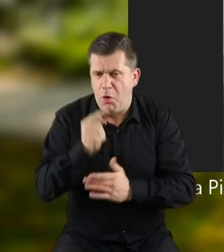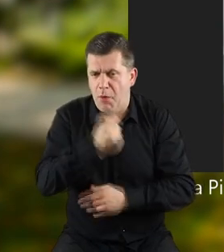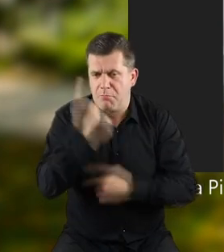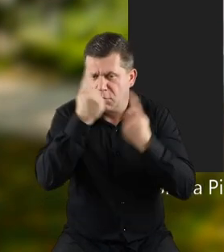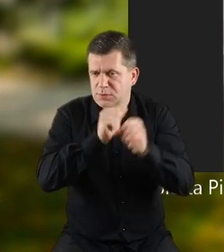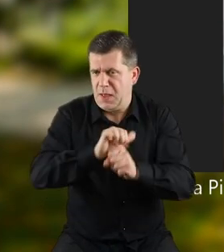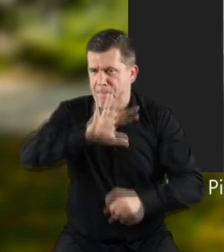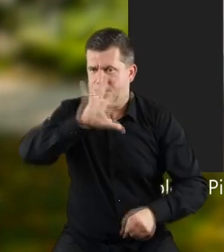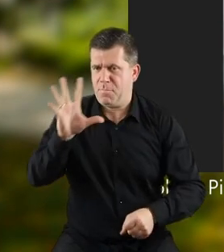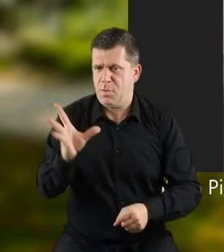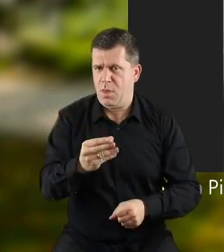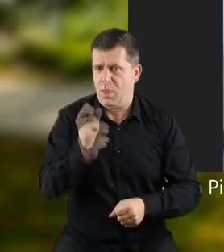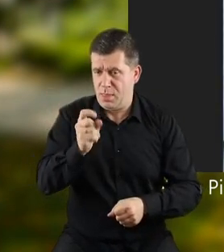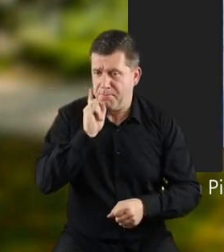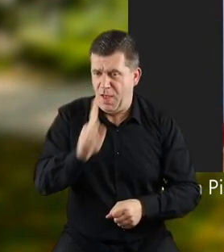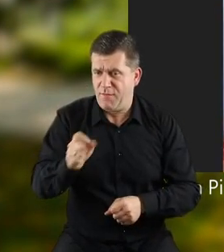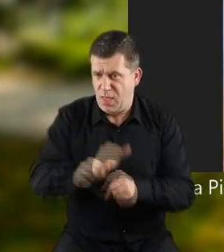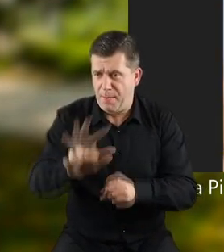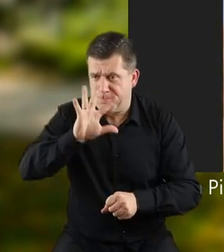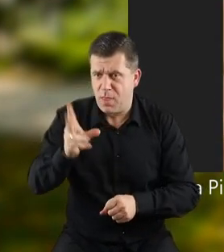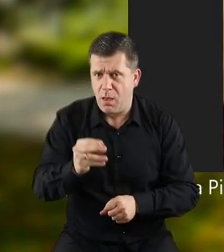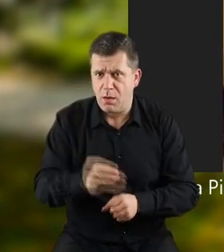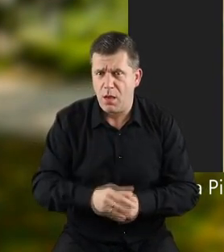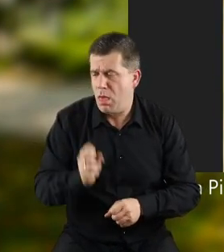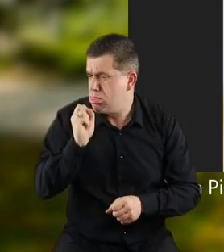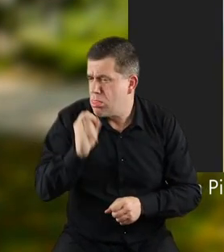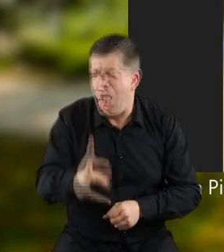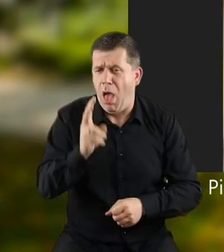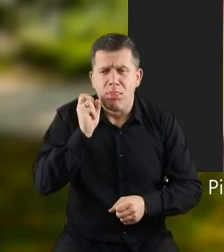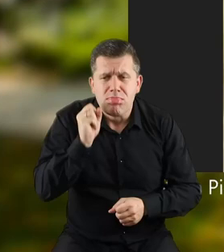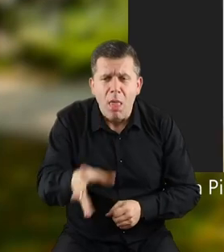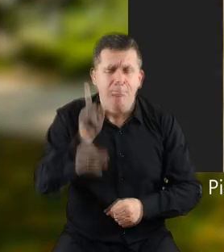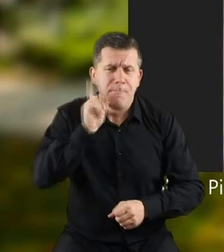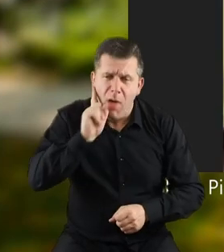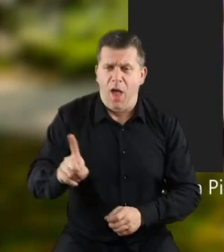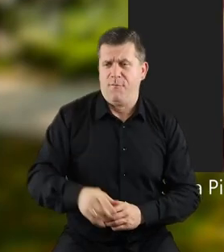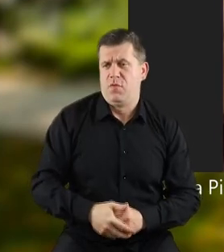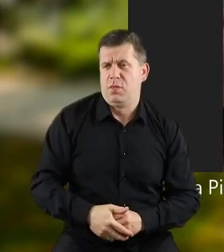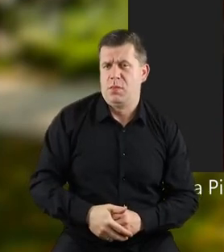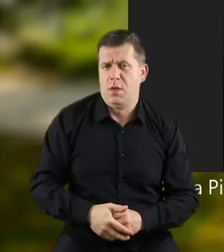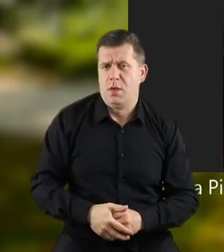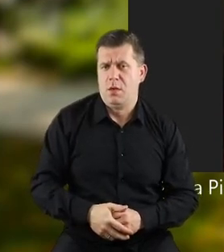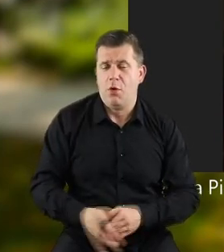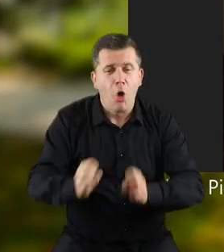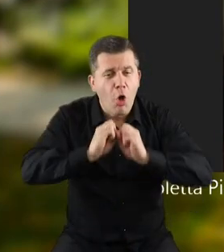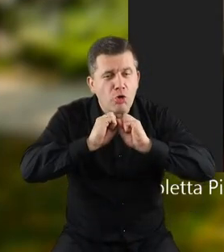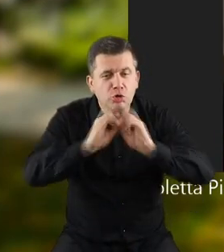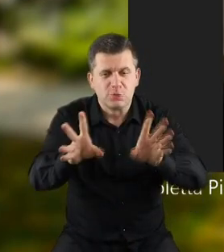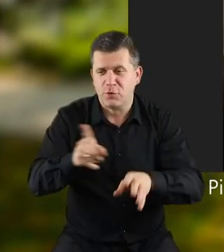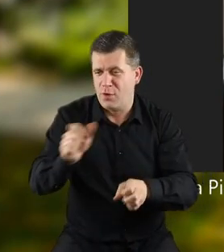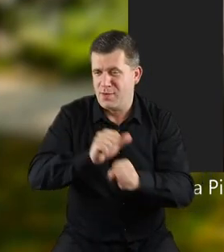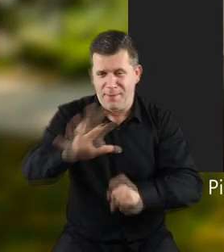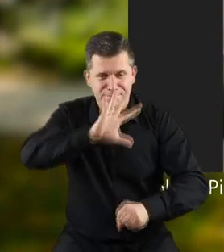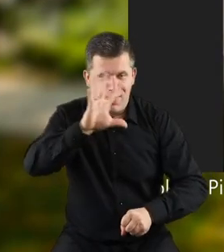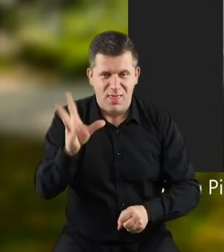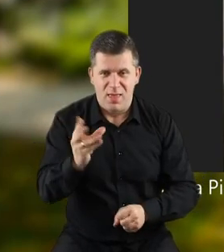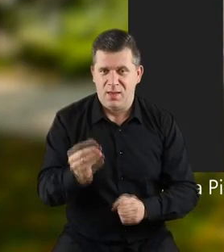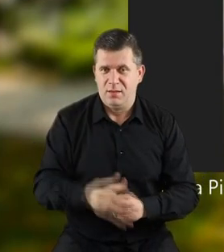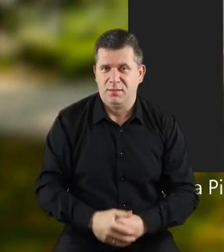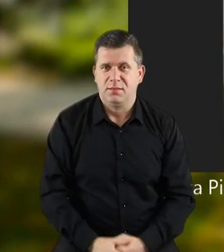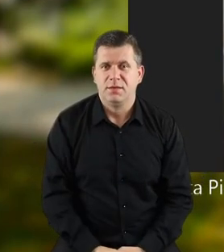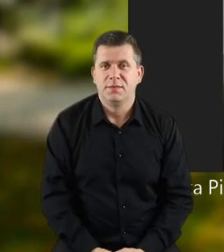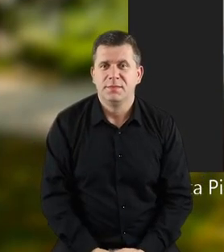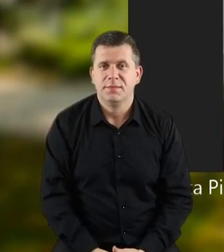On uważał, że jest piękny. Prawda, że jest piękny? Oj, prawda, prawda. Oczywiście, że jest piękny,